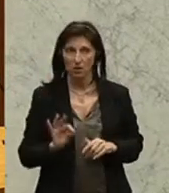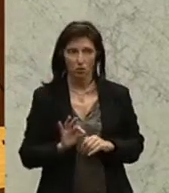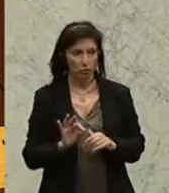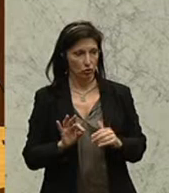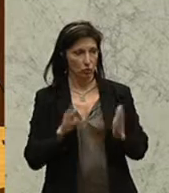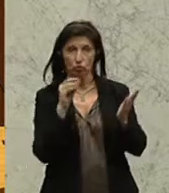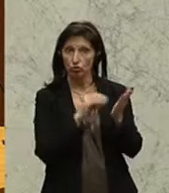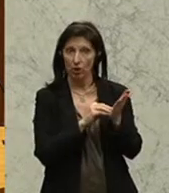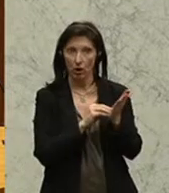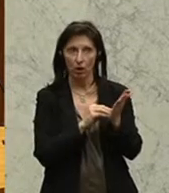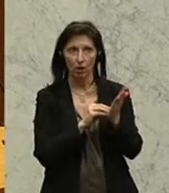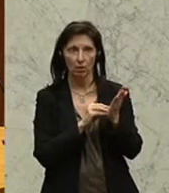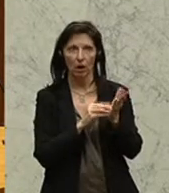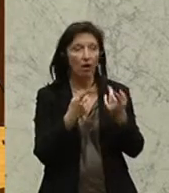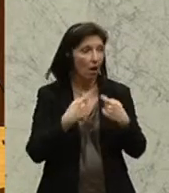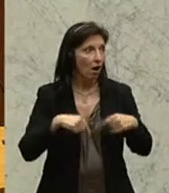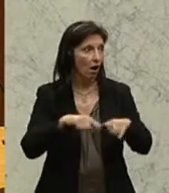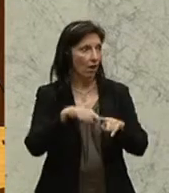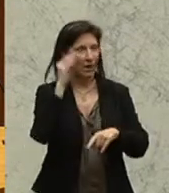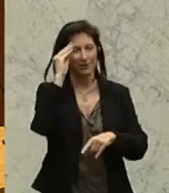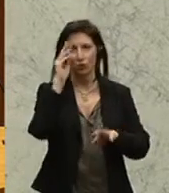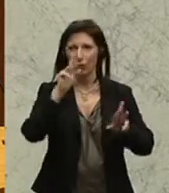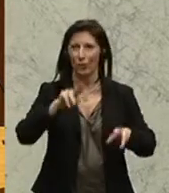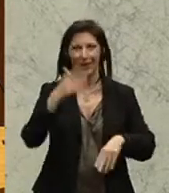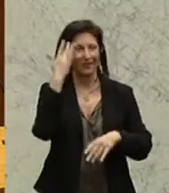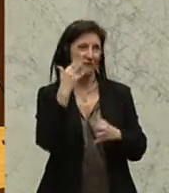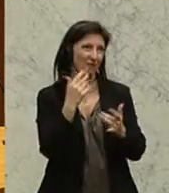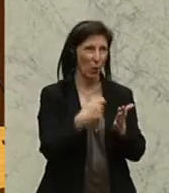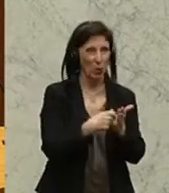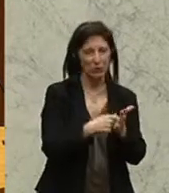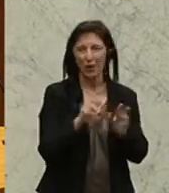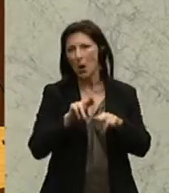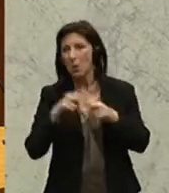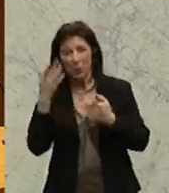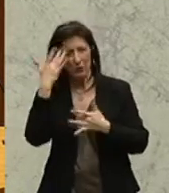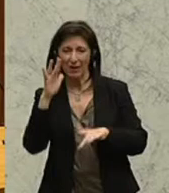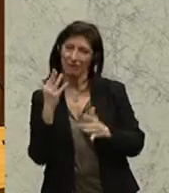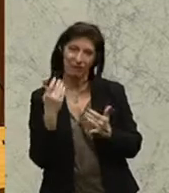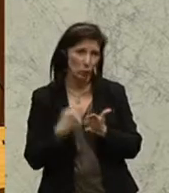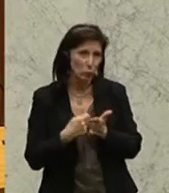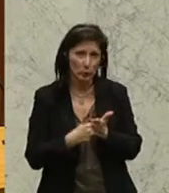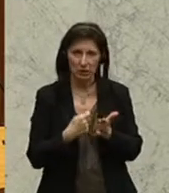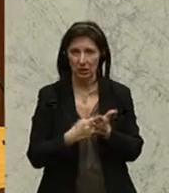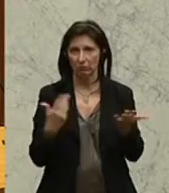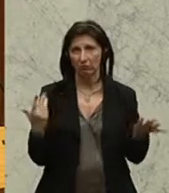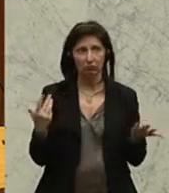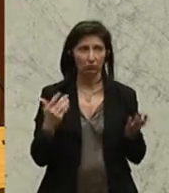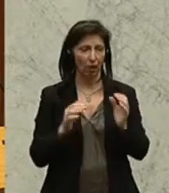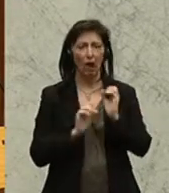da steht, man weiß im Landesschulrat nicht genau, was das kostet. Man weiß es im Bund nicht genau, was es kostet. Die